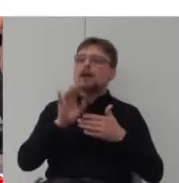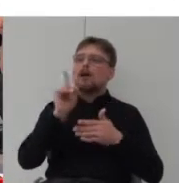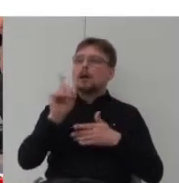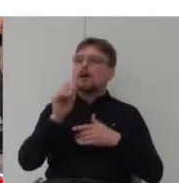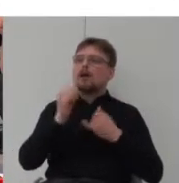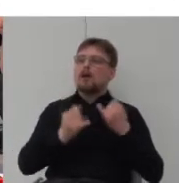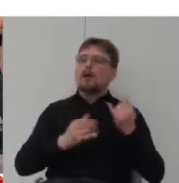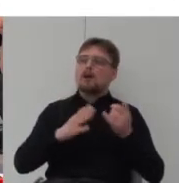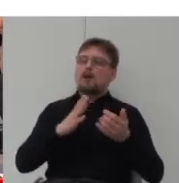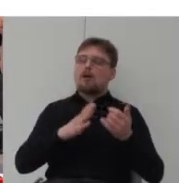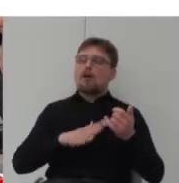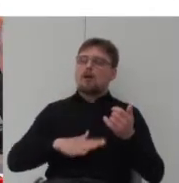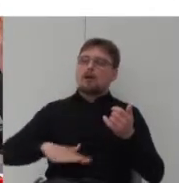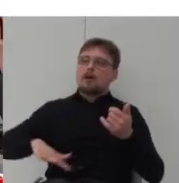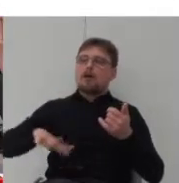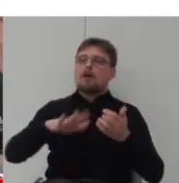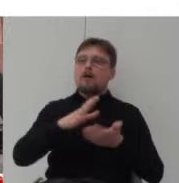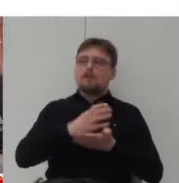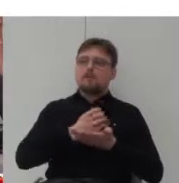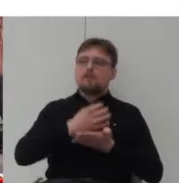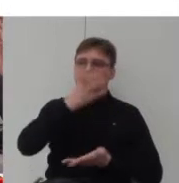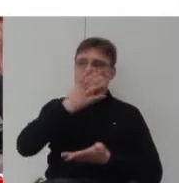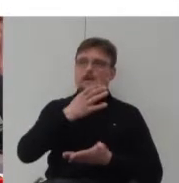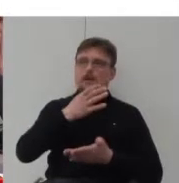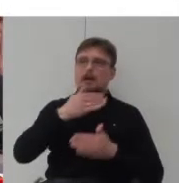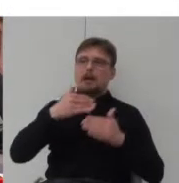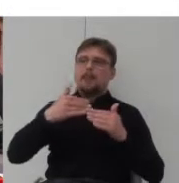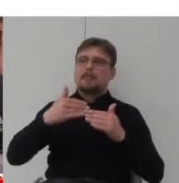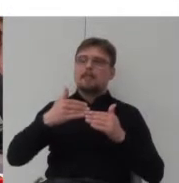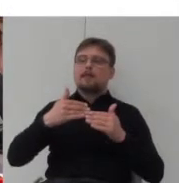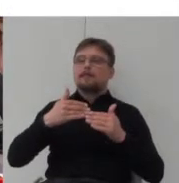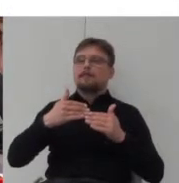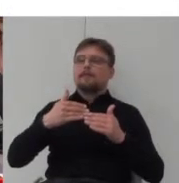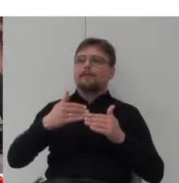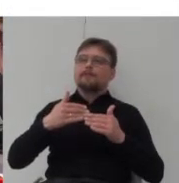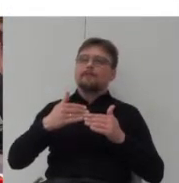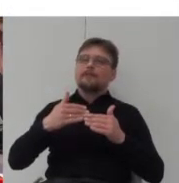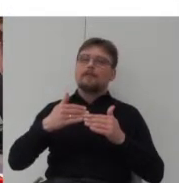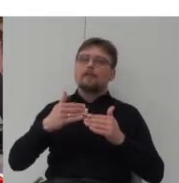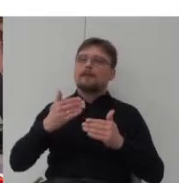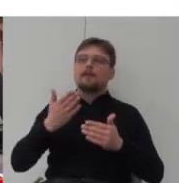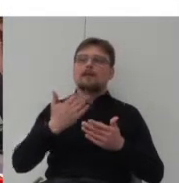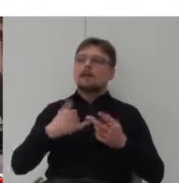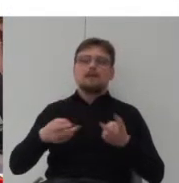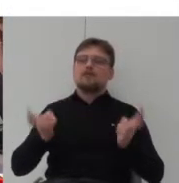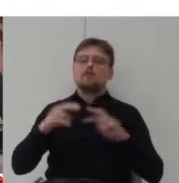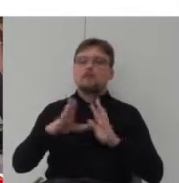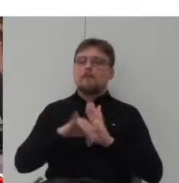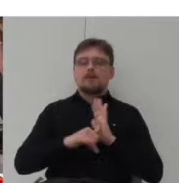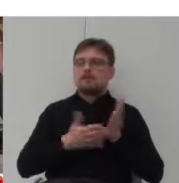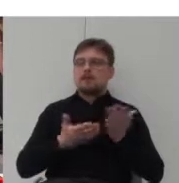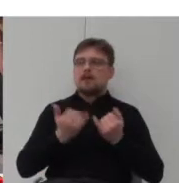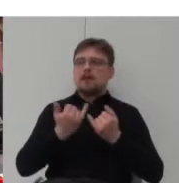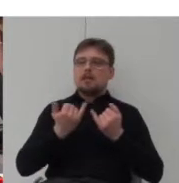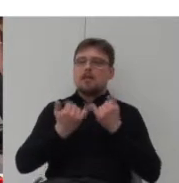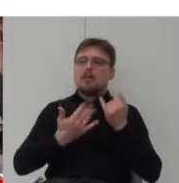gdzieś na przedmieściu, wśród luźnej zabudowy nie zorganizuje na przestrzeni i nie stworzy miasta. Co